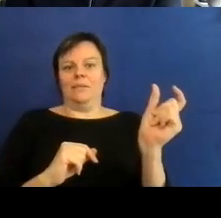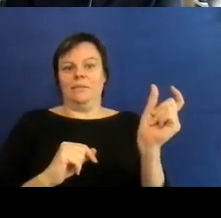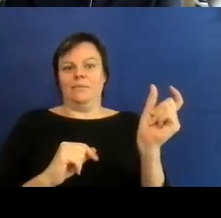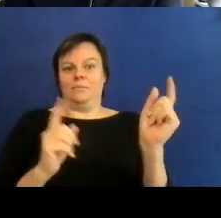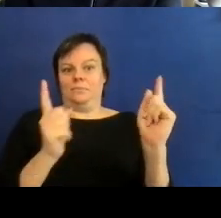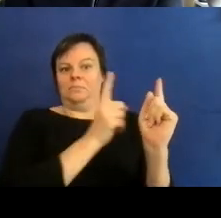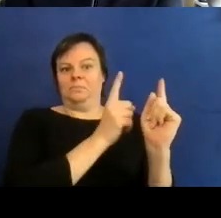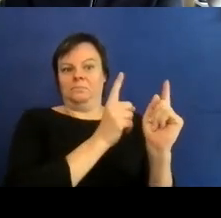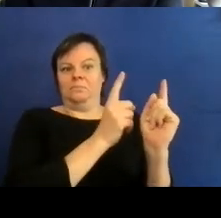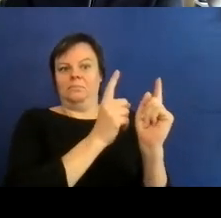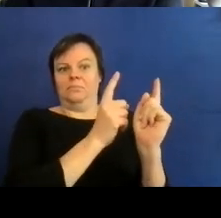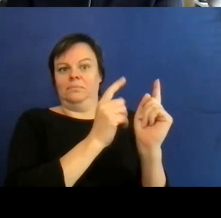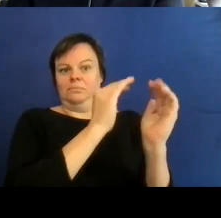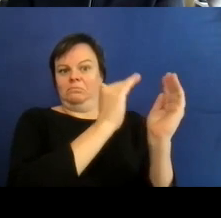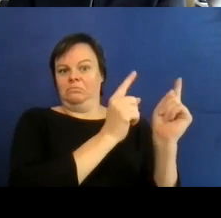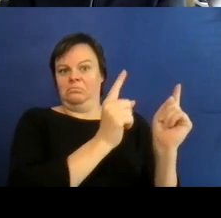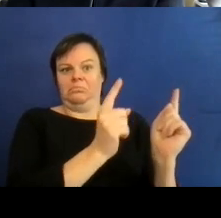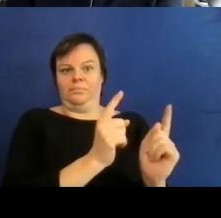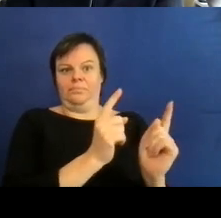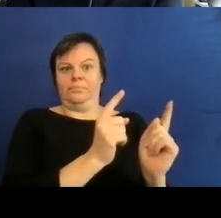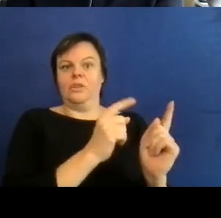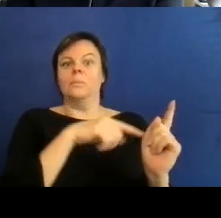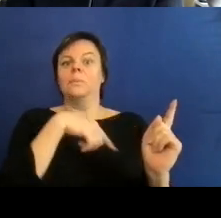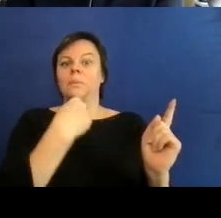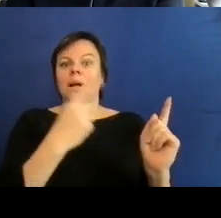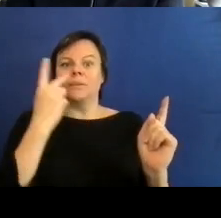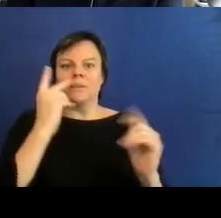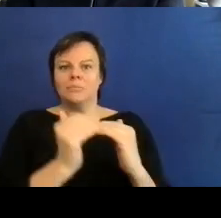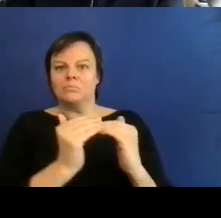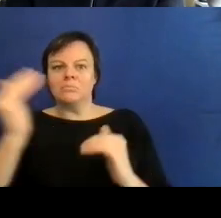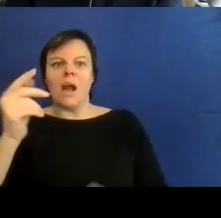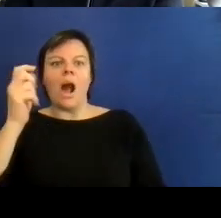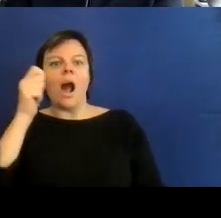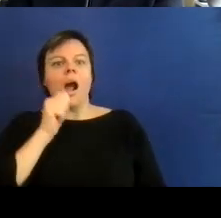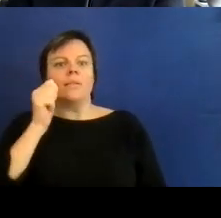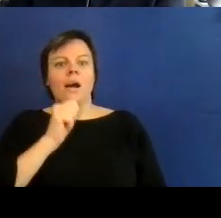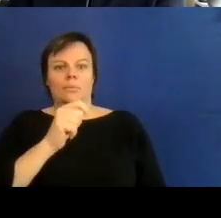über die hälfte der deutschen bevölkerung eine amtlich anerkannte behinderung haben